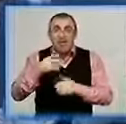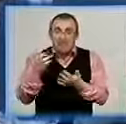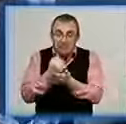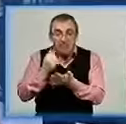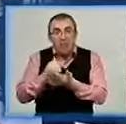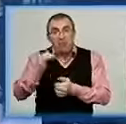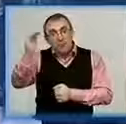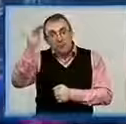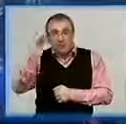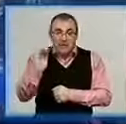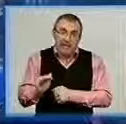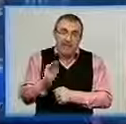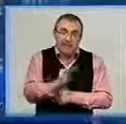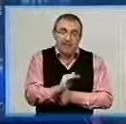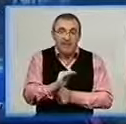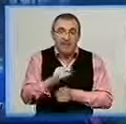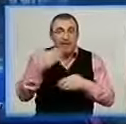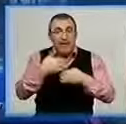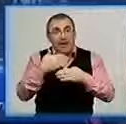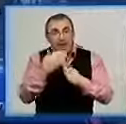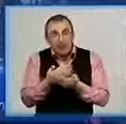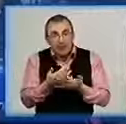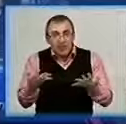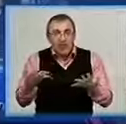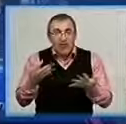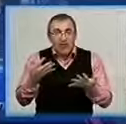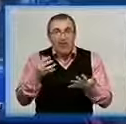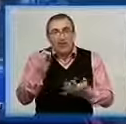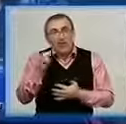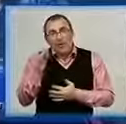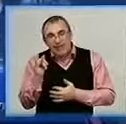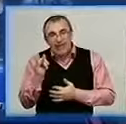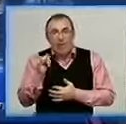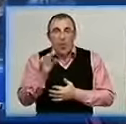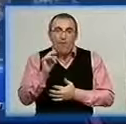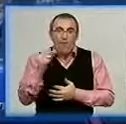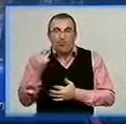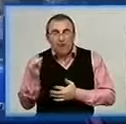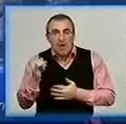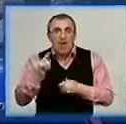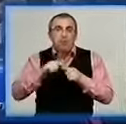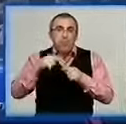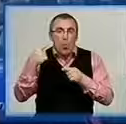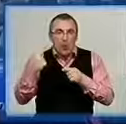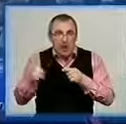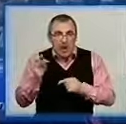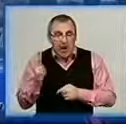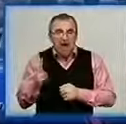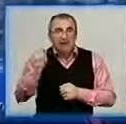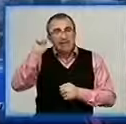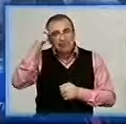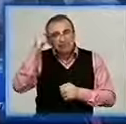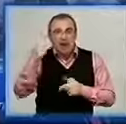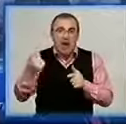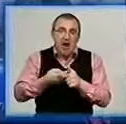і у дітей. Інструментами виступають штампи з овочів та фрукти. Сьогодні ми застосували бурячки, цибульку,